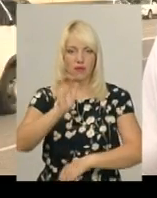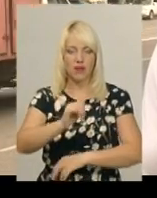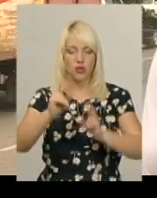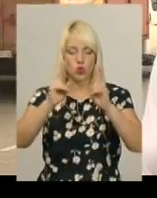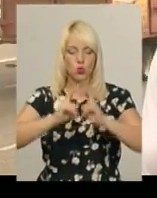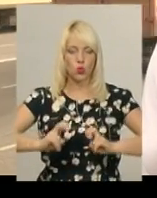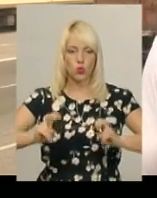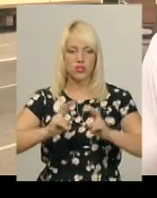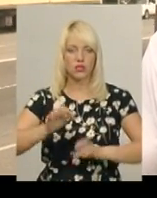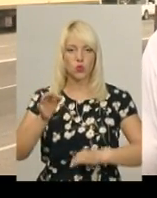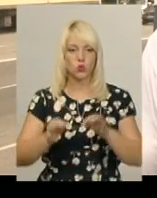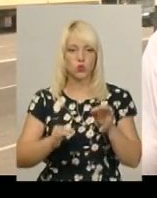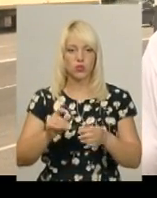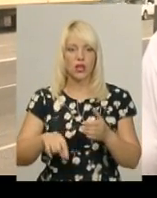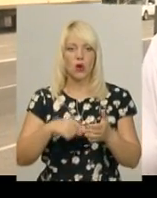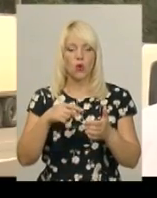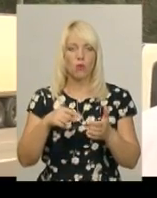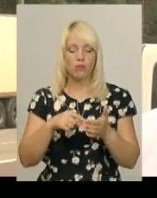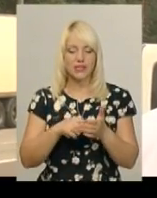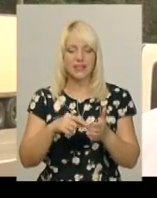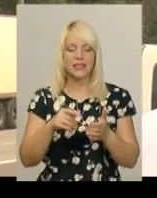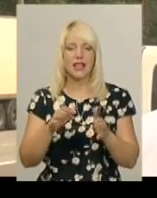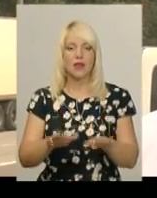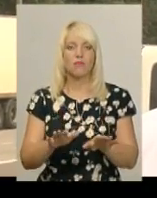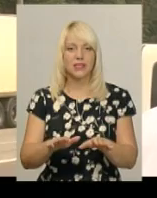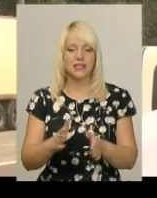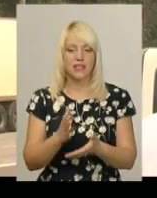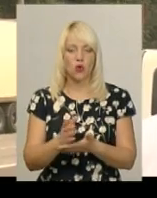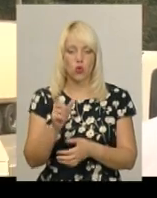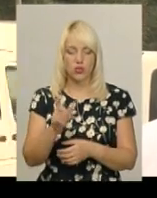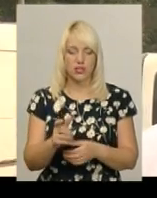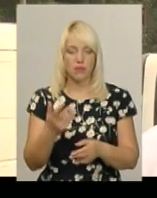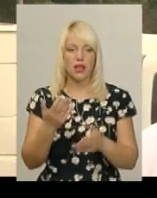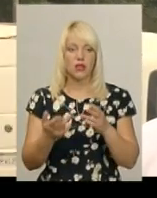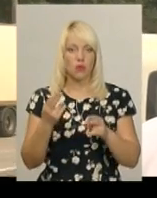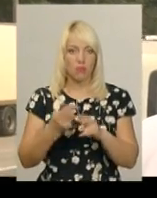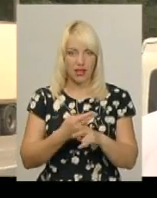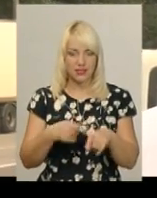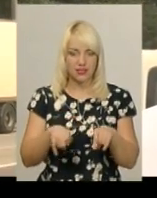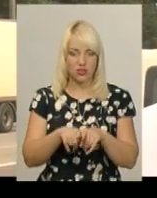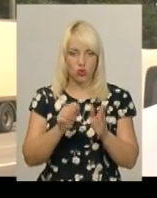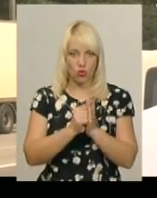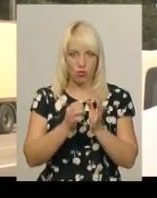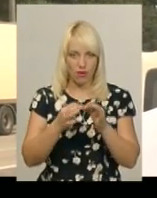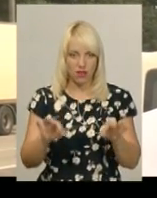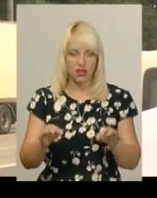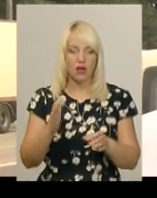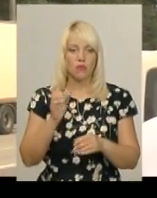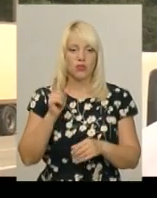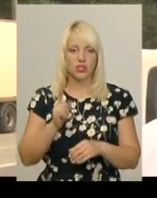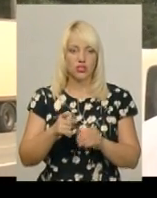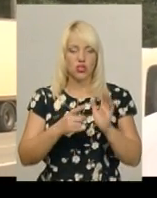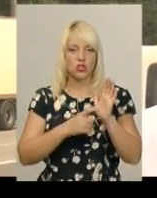в суд, по місцю знаходження особи. Відсутність певного документа, там передбачається 1700 гривень в штрафу,